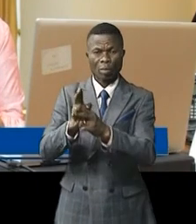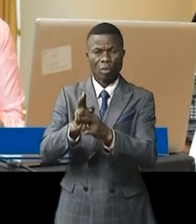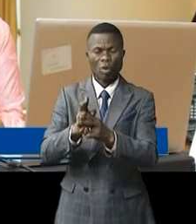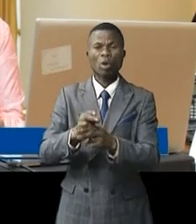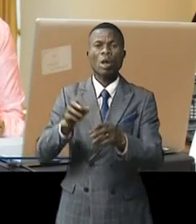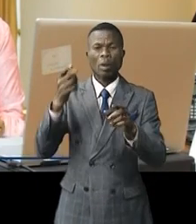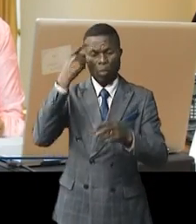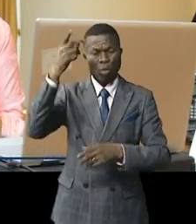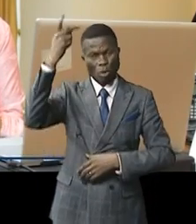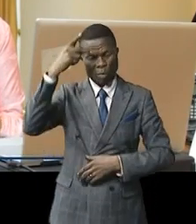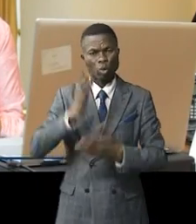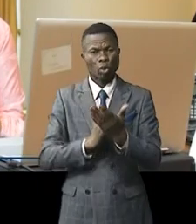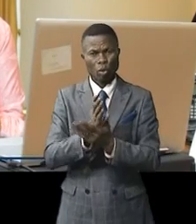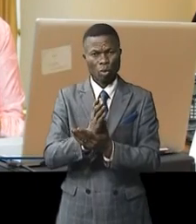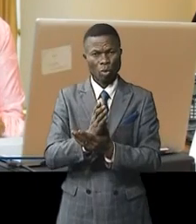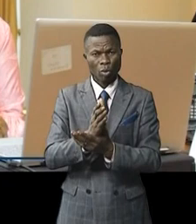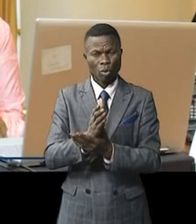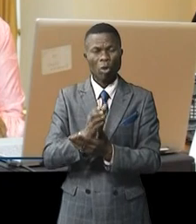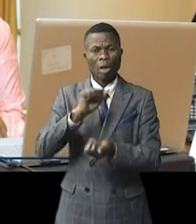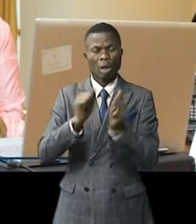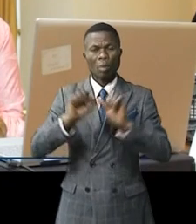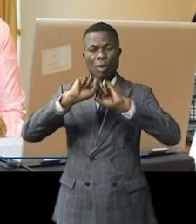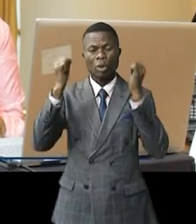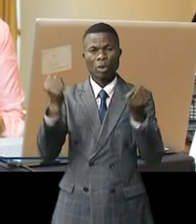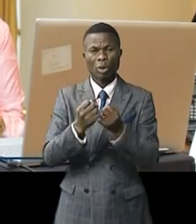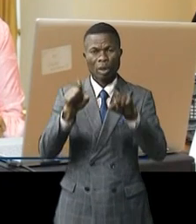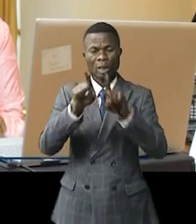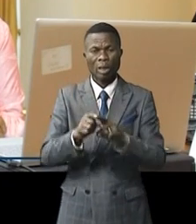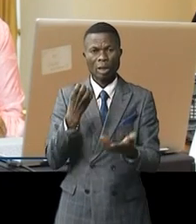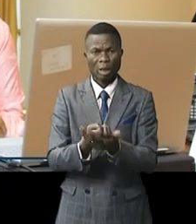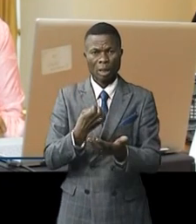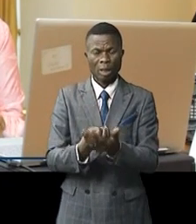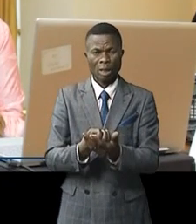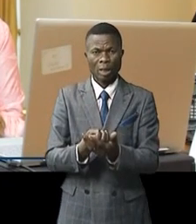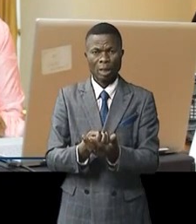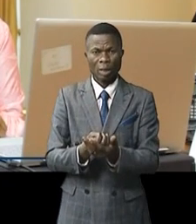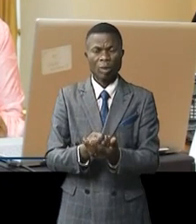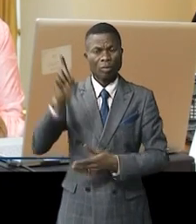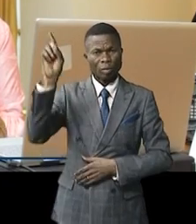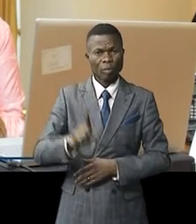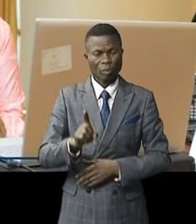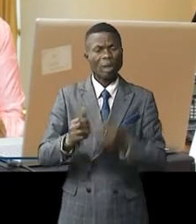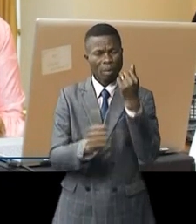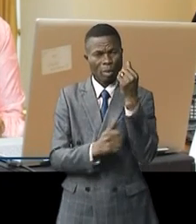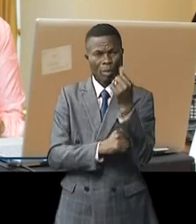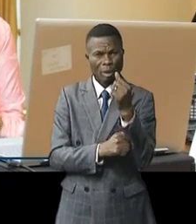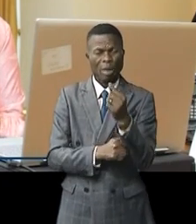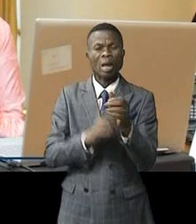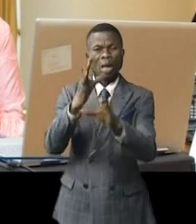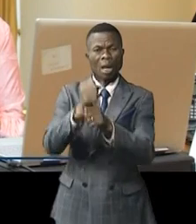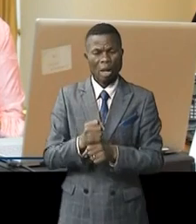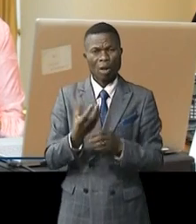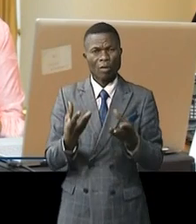coordonnée aux impacts socio-économiques des crises, en veillant à ce que les individus accèdent